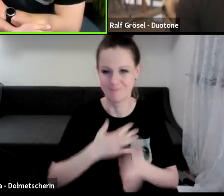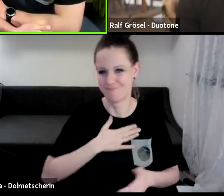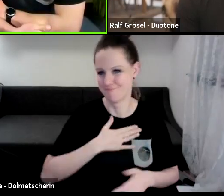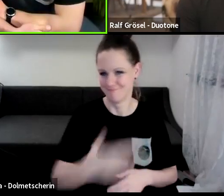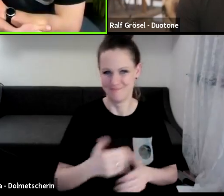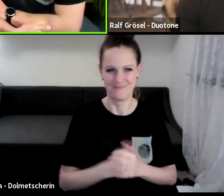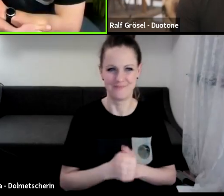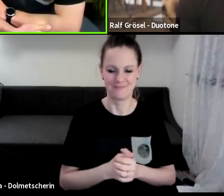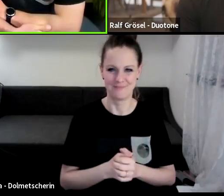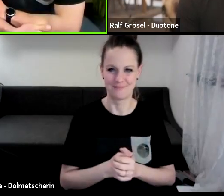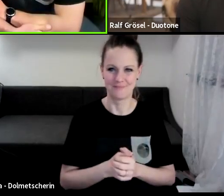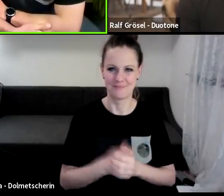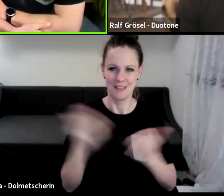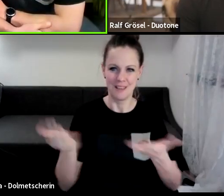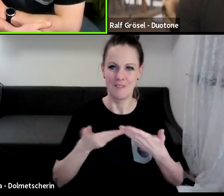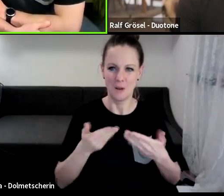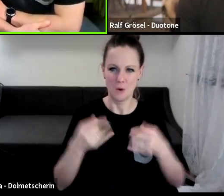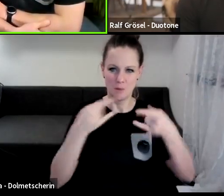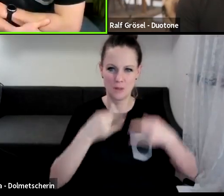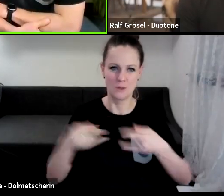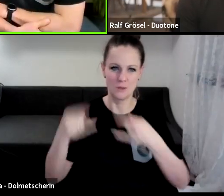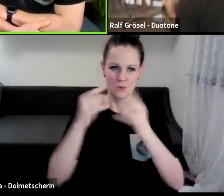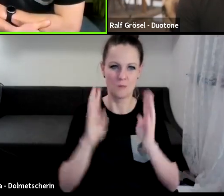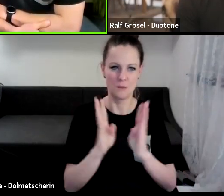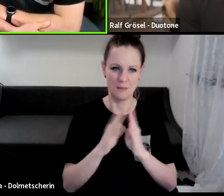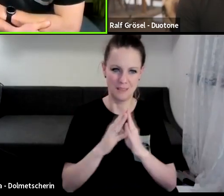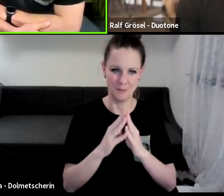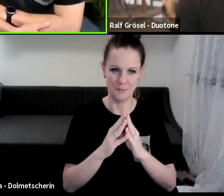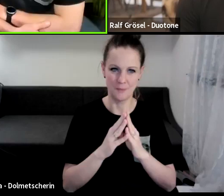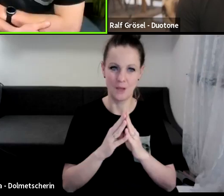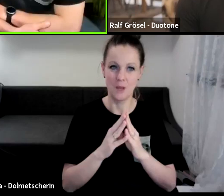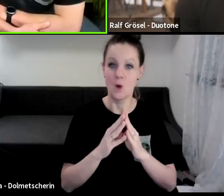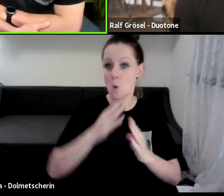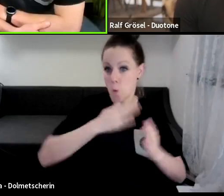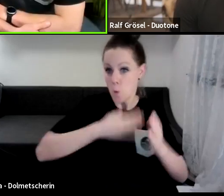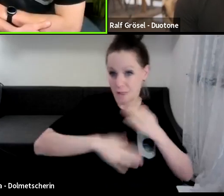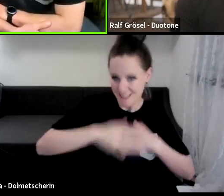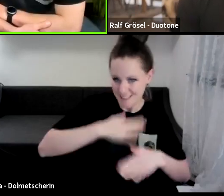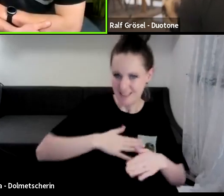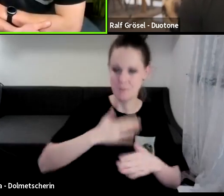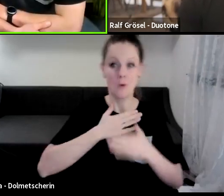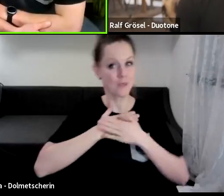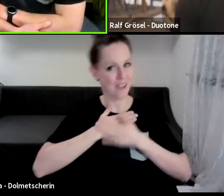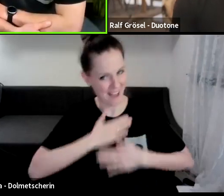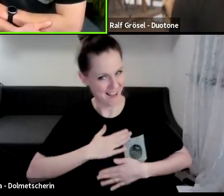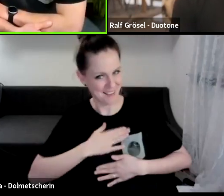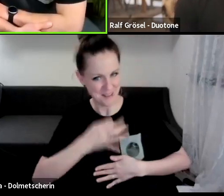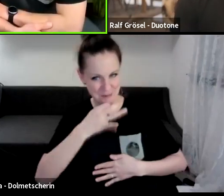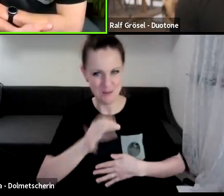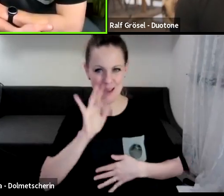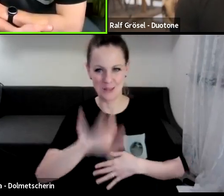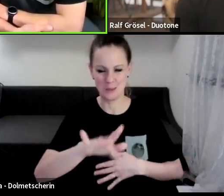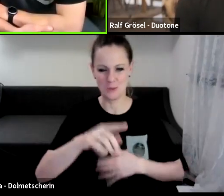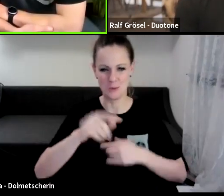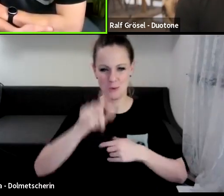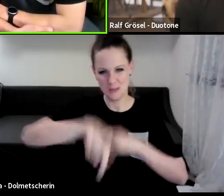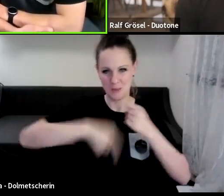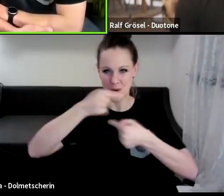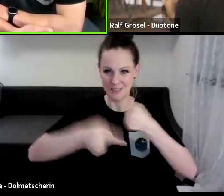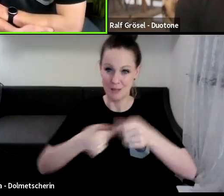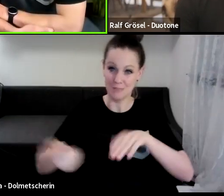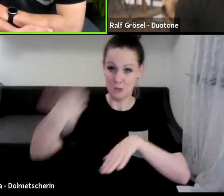Willkommen zum Zoom-Meeting und zwar unangenehme und angenehme Fragen an den Entwickler oder den